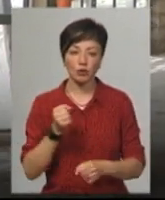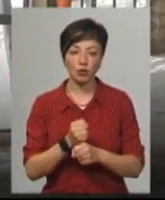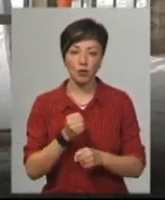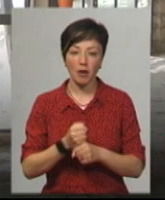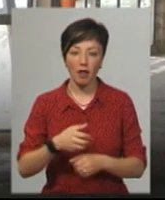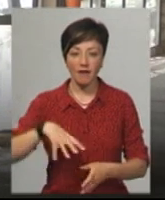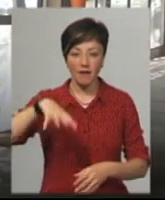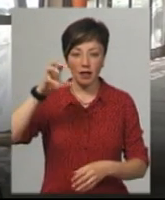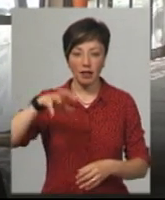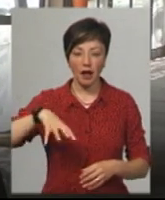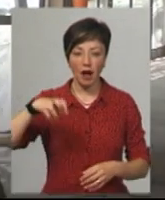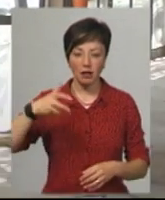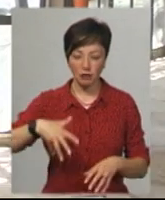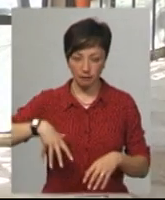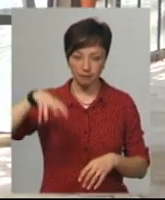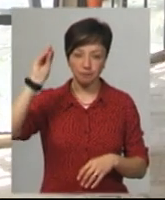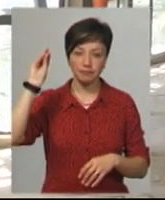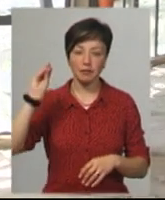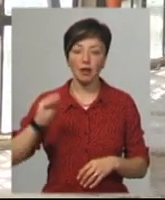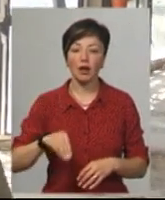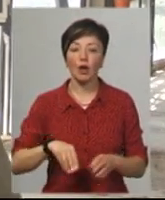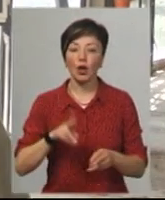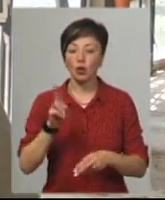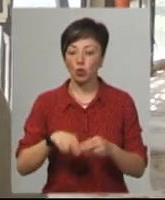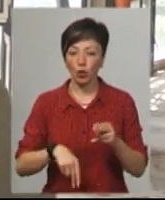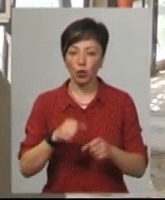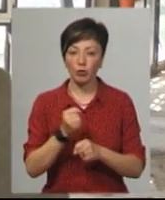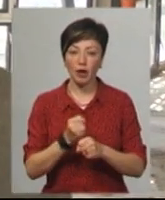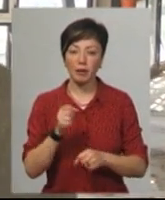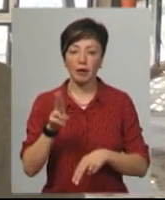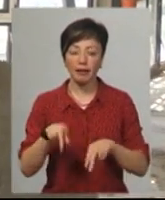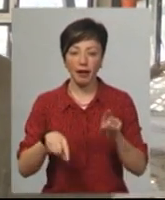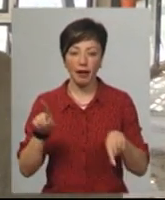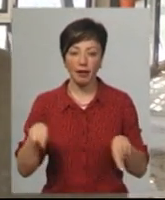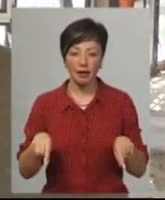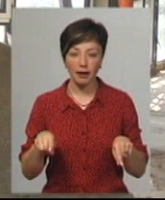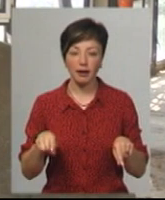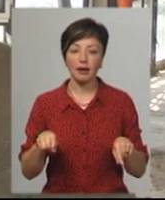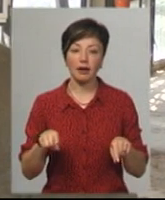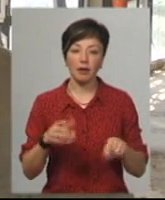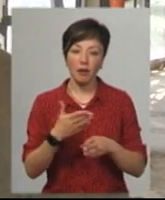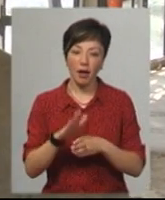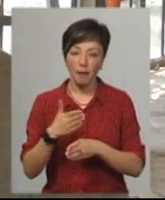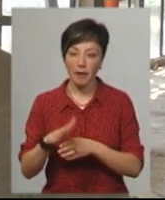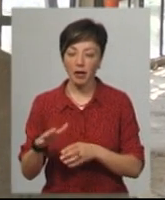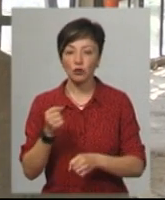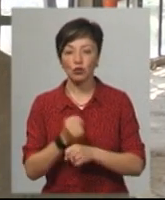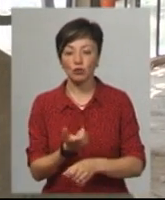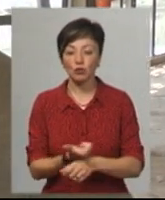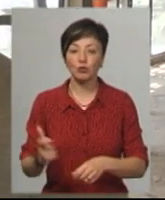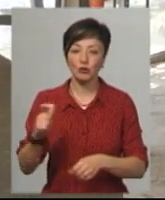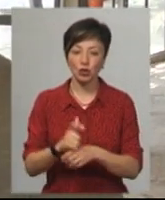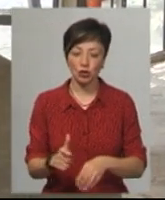вентиляція трьох поверхів, як бачите, доробляємо деякі елементи, і зроблено більшу частину